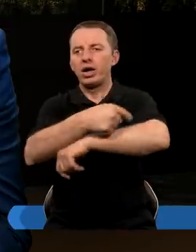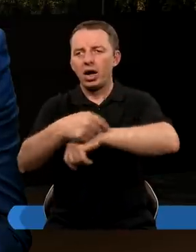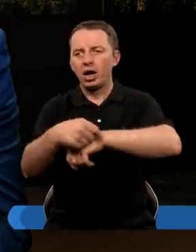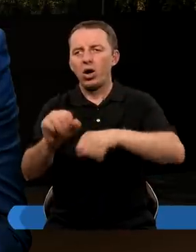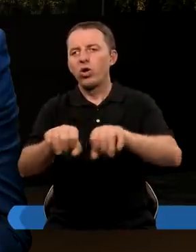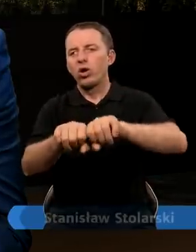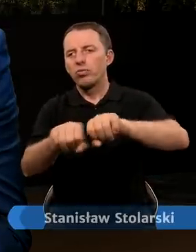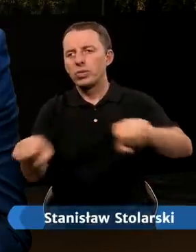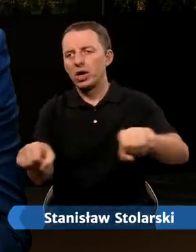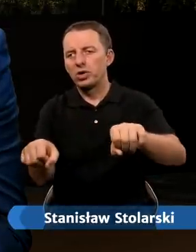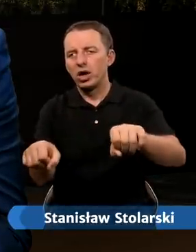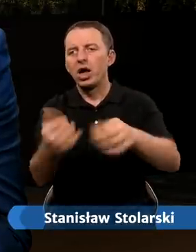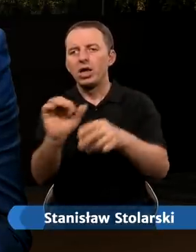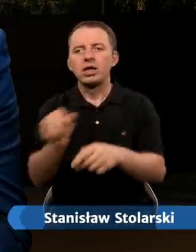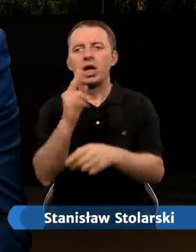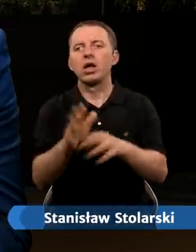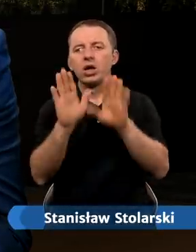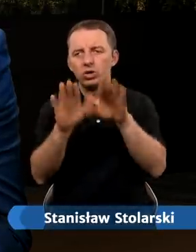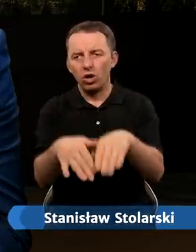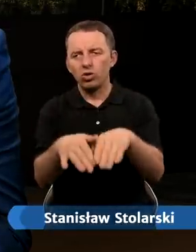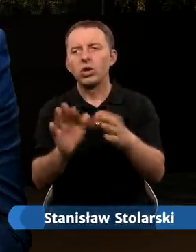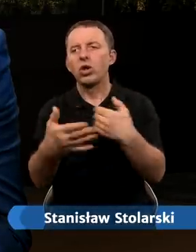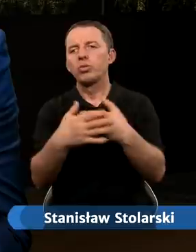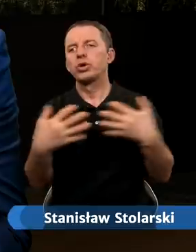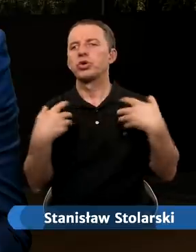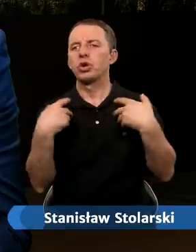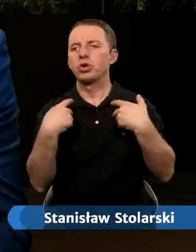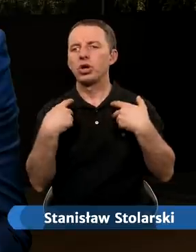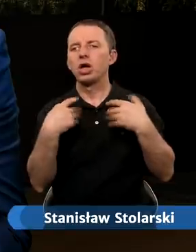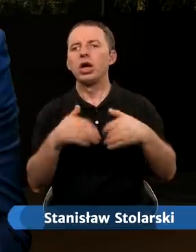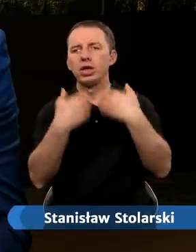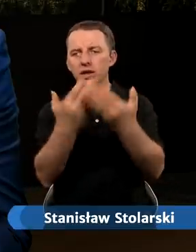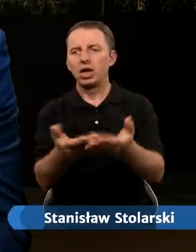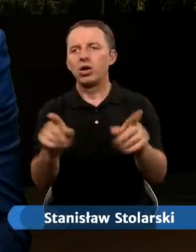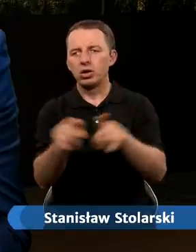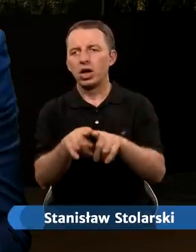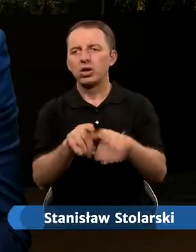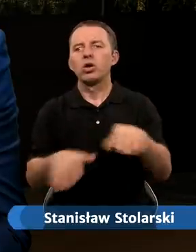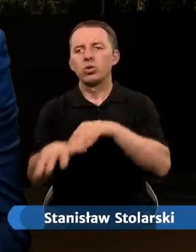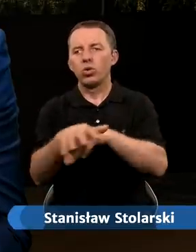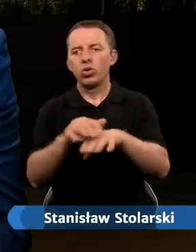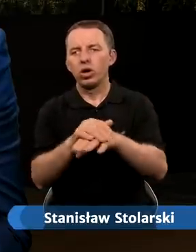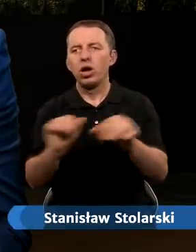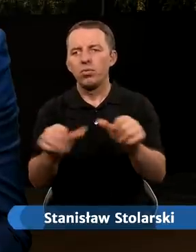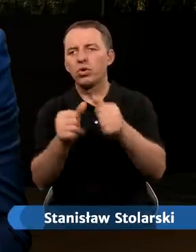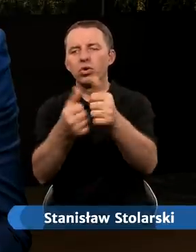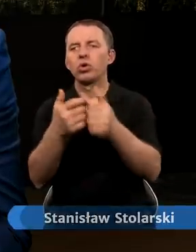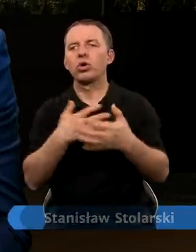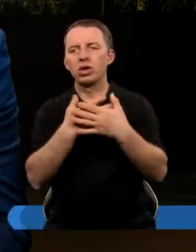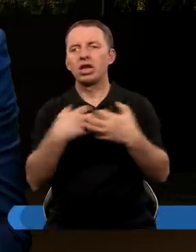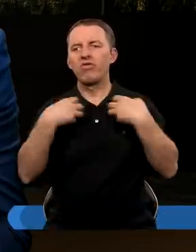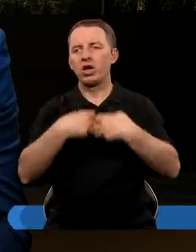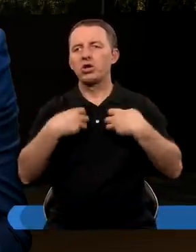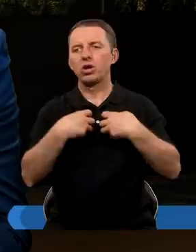ranę od miecza, a jednak zostało przy życiu. I dano mu tchnąć ducha w posąg